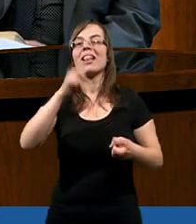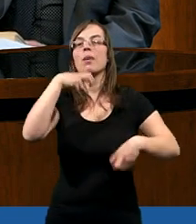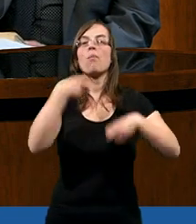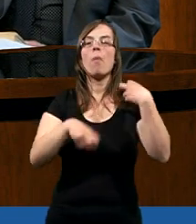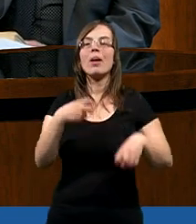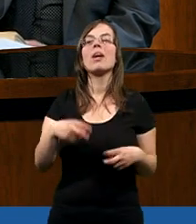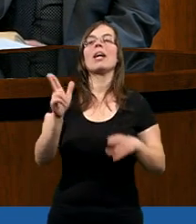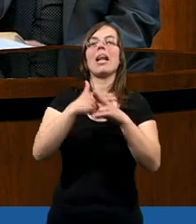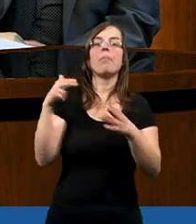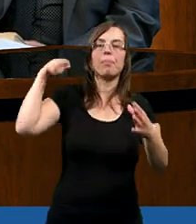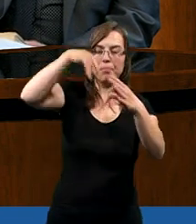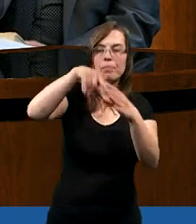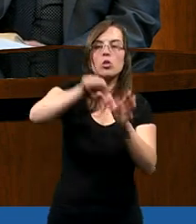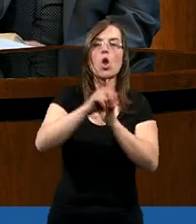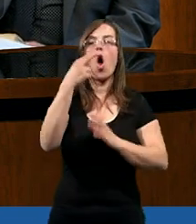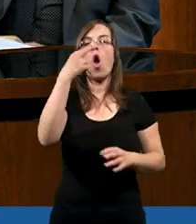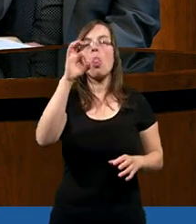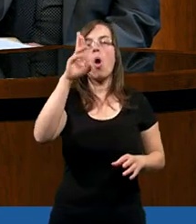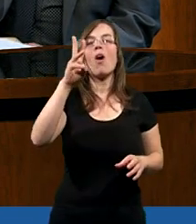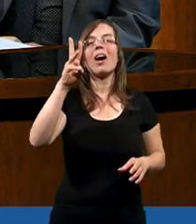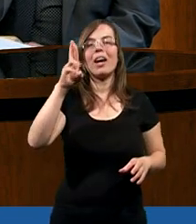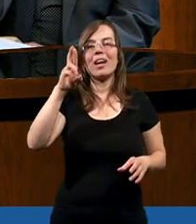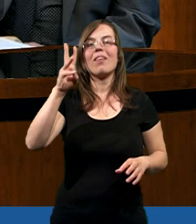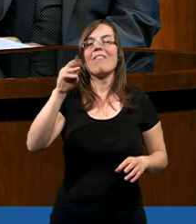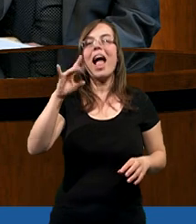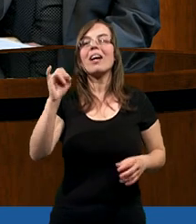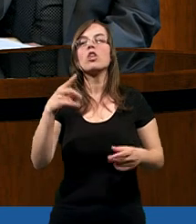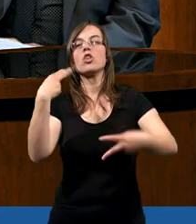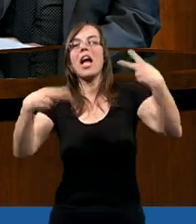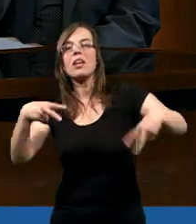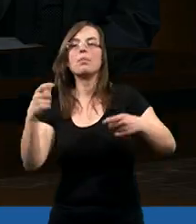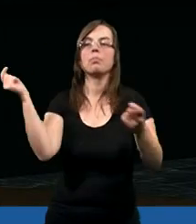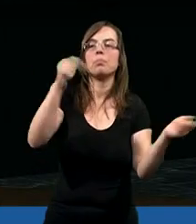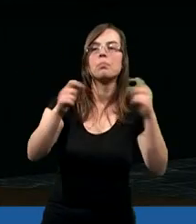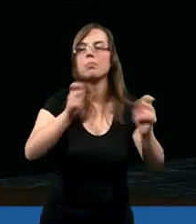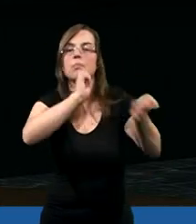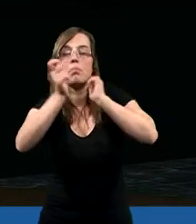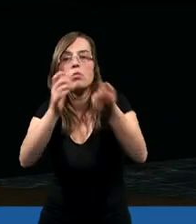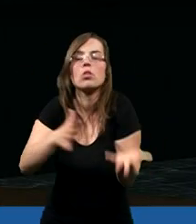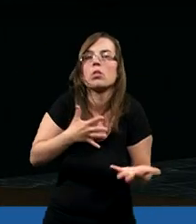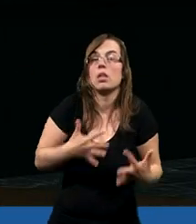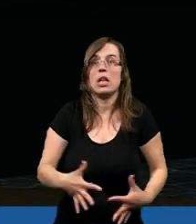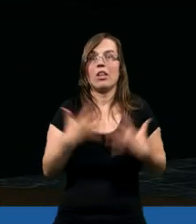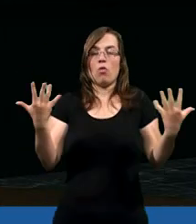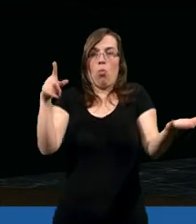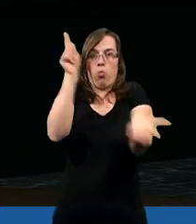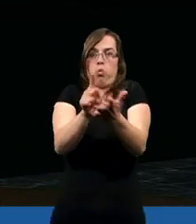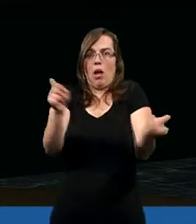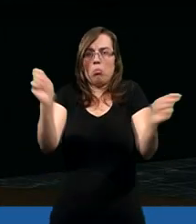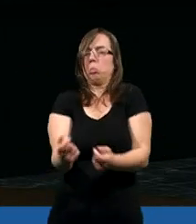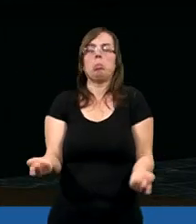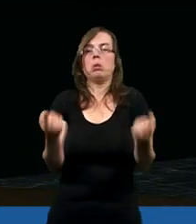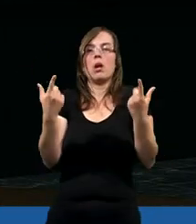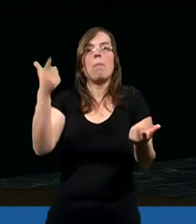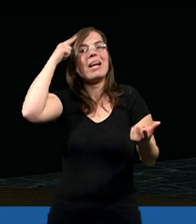żadnych problemów, a kiedy przybyliśmy do Norwegii, to dziennikarze przyszli też strasznie zdziwieni, że przyjechaliśmy,